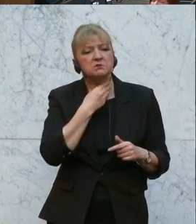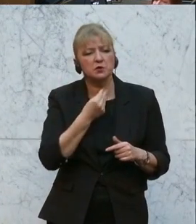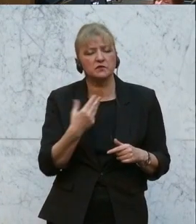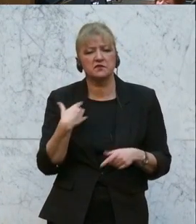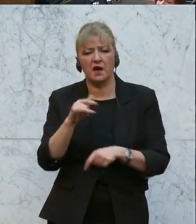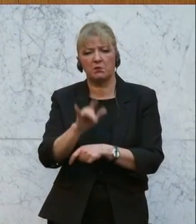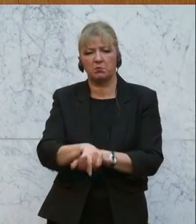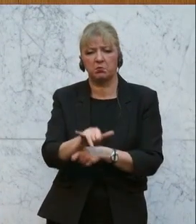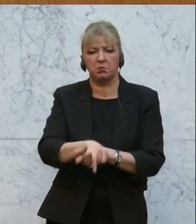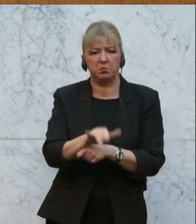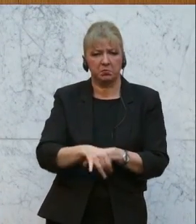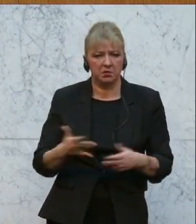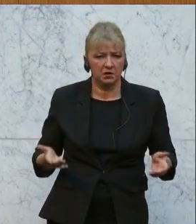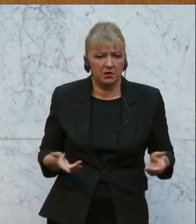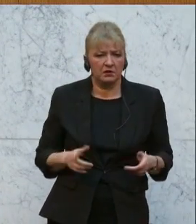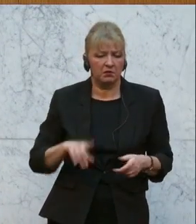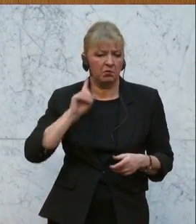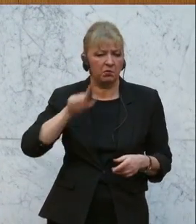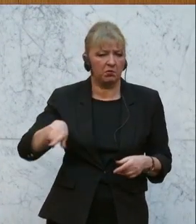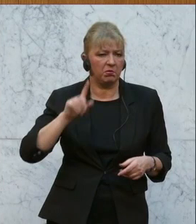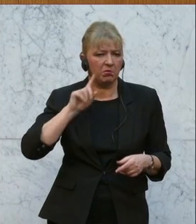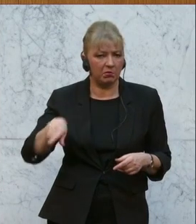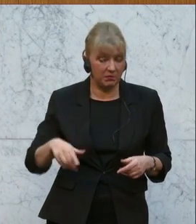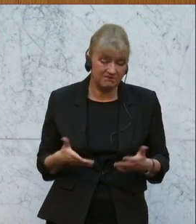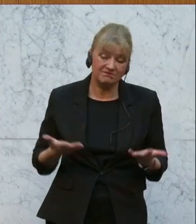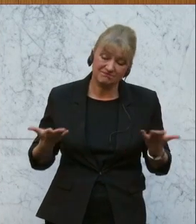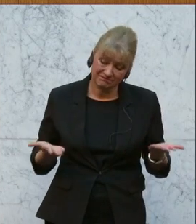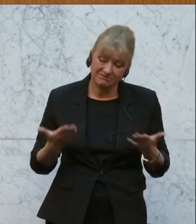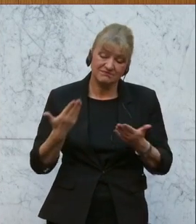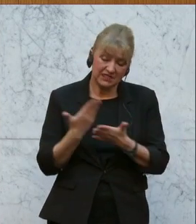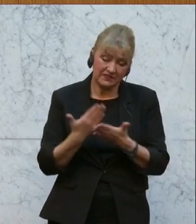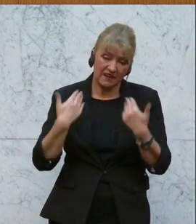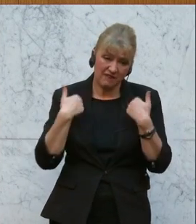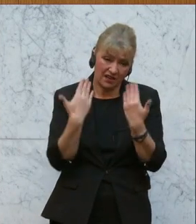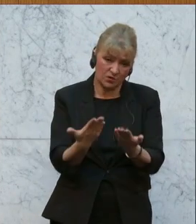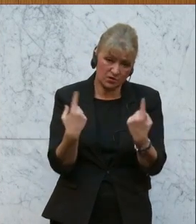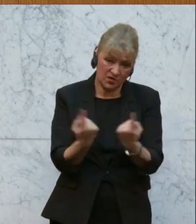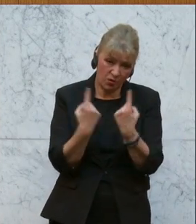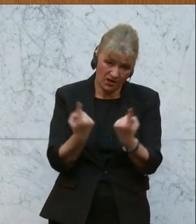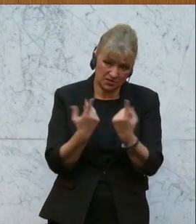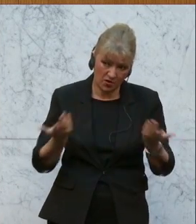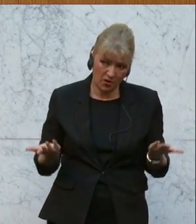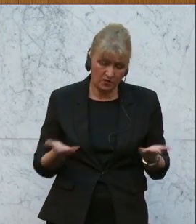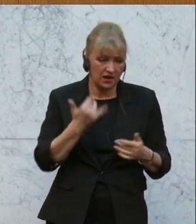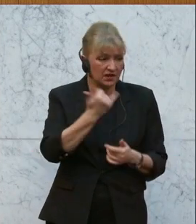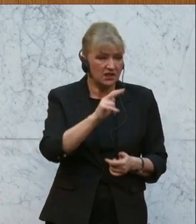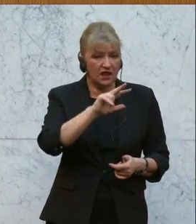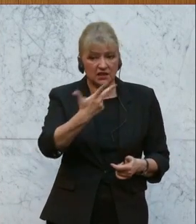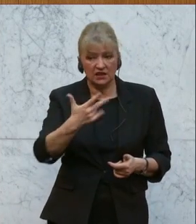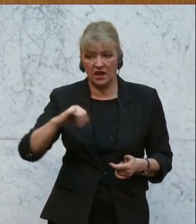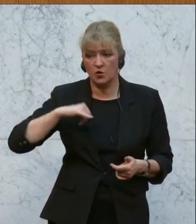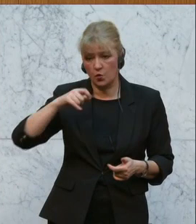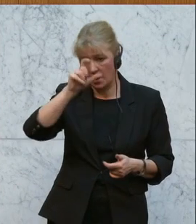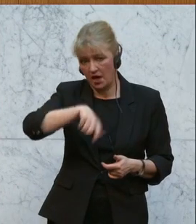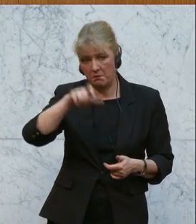Bedürfnisse mehr oder weniger ignoriert hat. Und das hat auch zu dieser Situation geführt, dass mittlerweile jede dritte junge